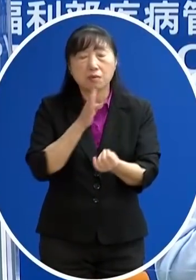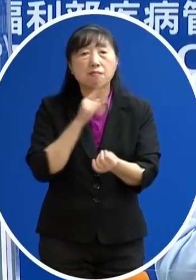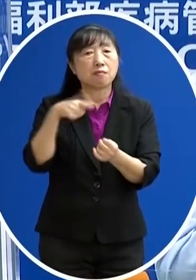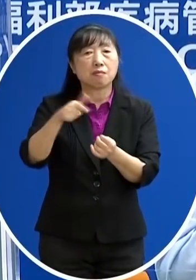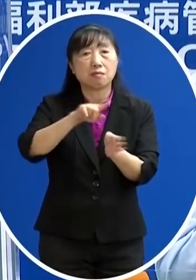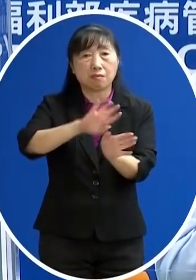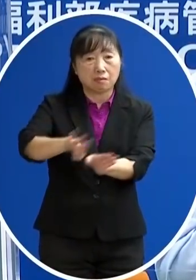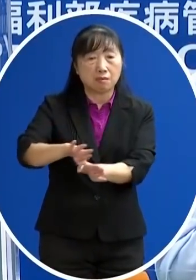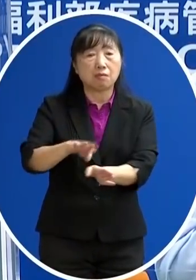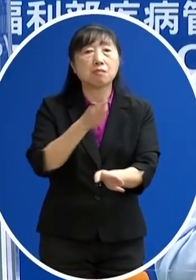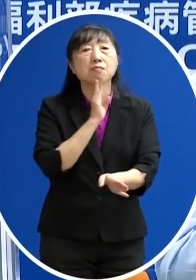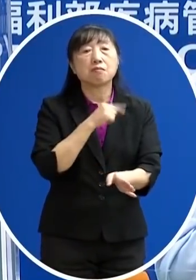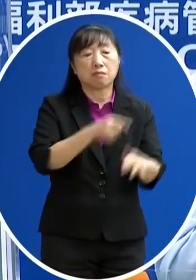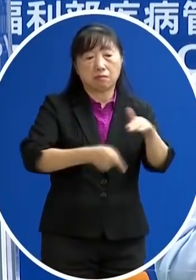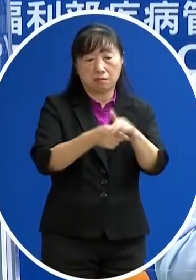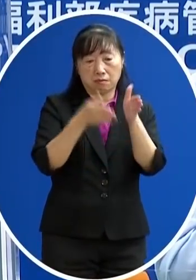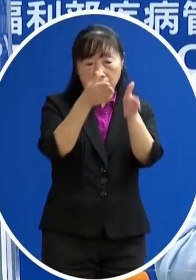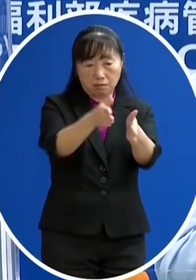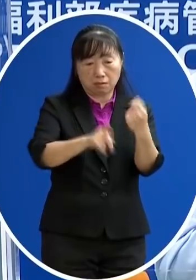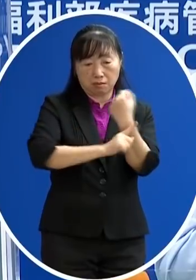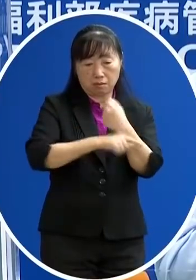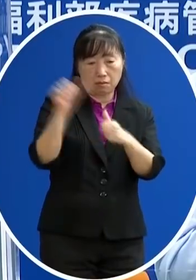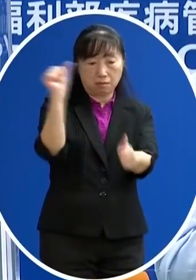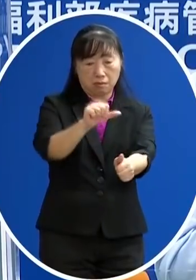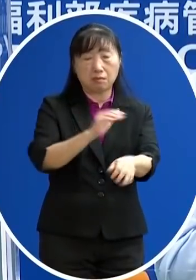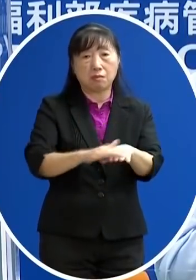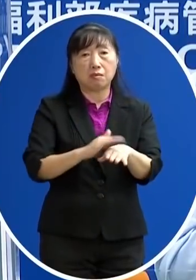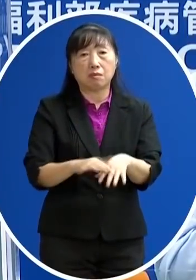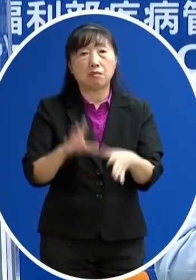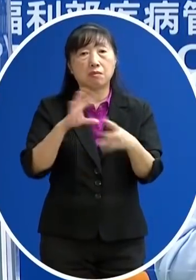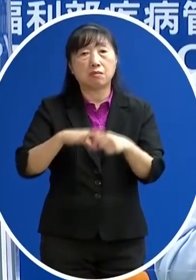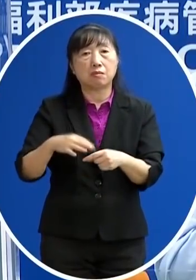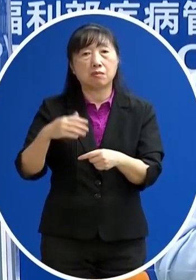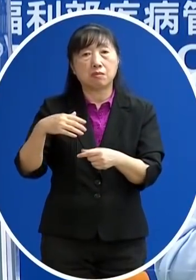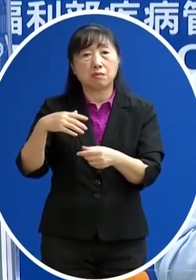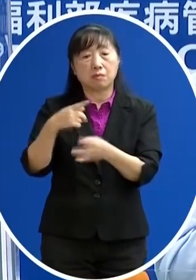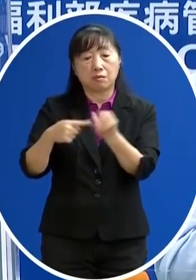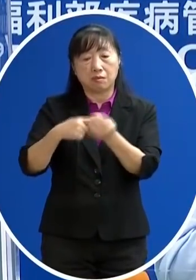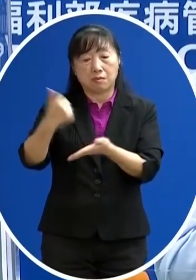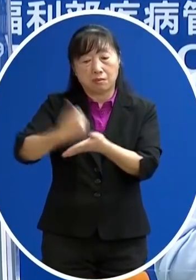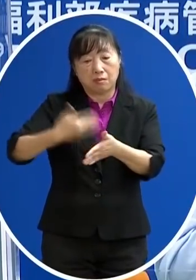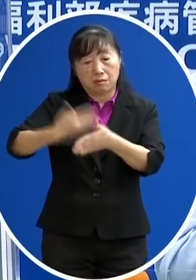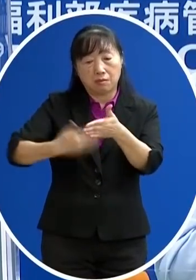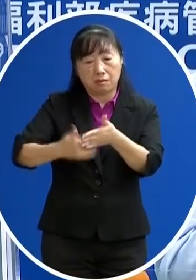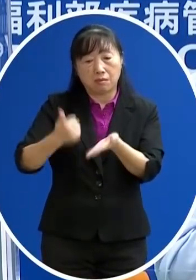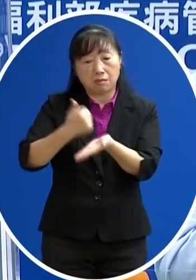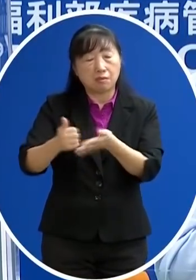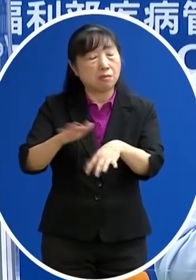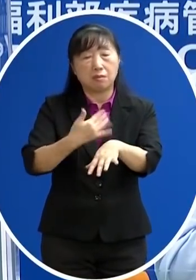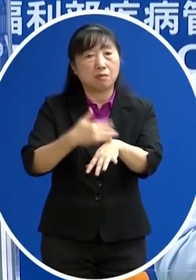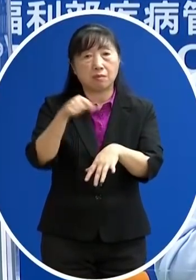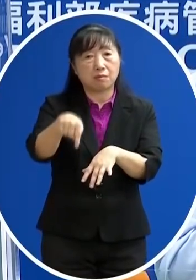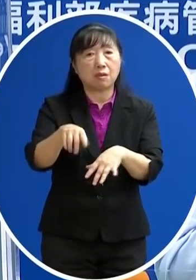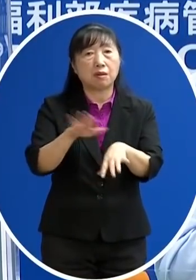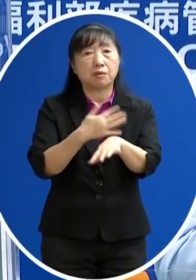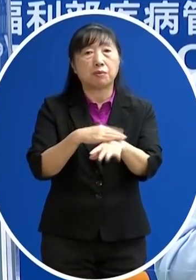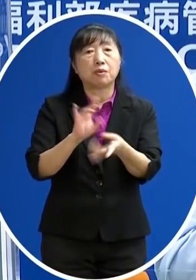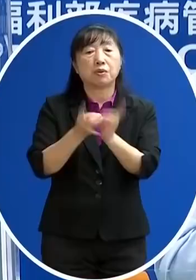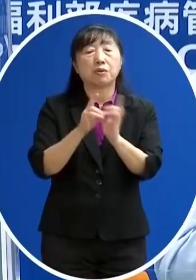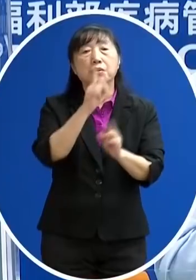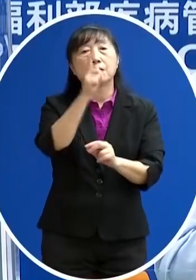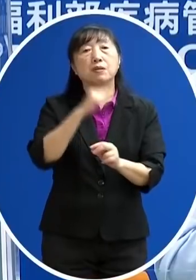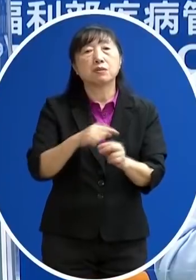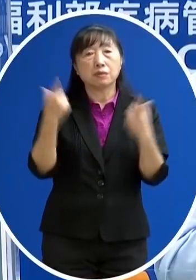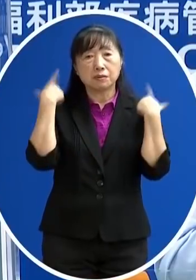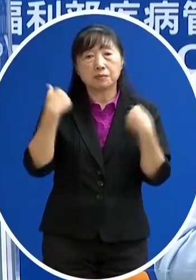不會用減配來作為這樣的一個處罰的手段那我再把這個事情再跟大家澄清一下 不會拿減配當作